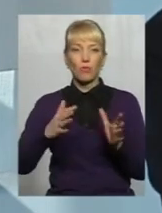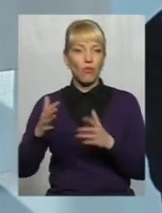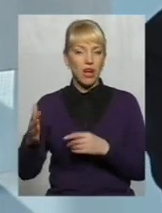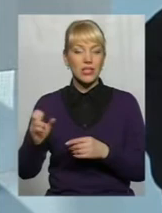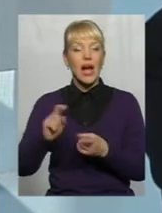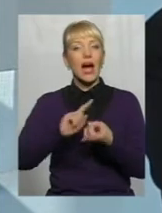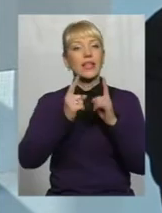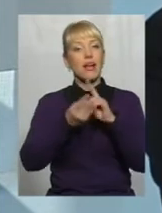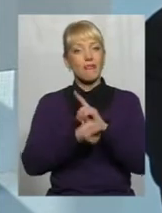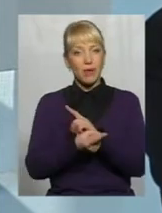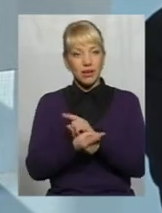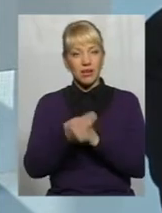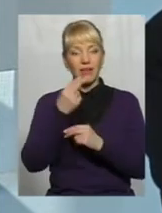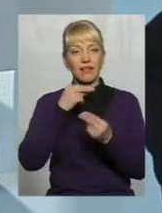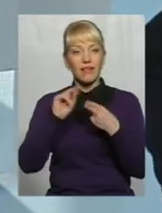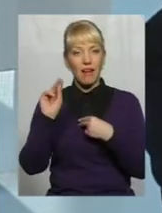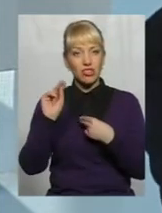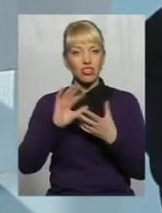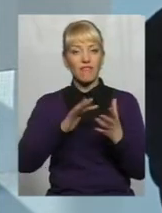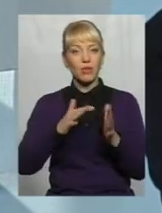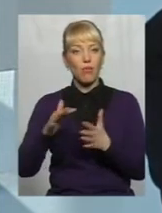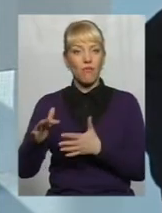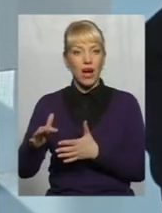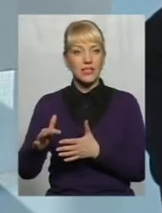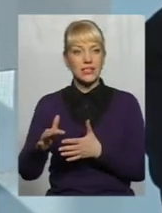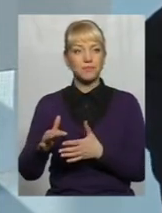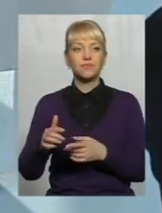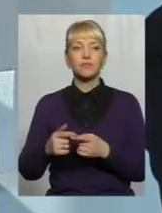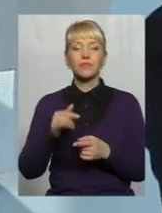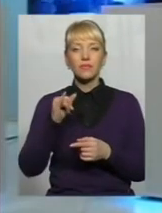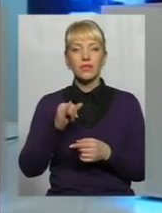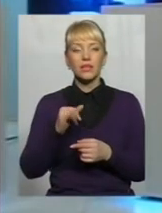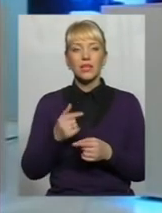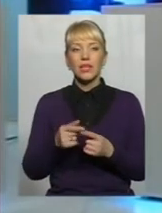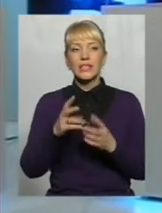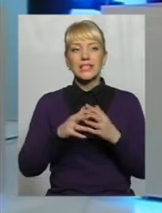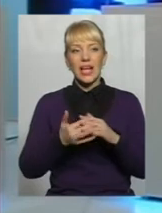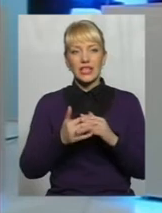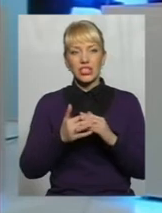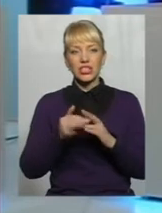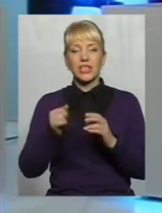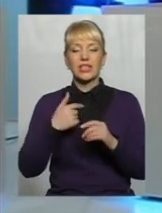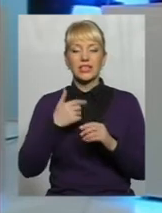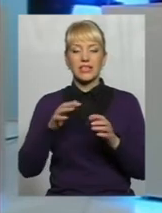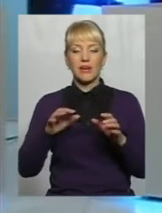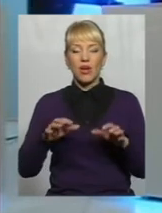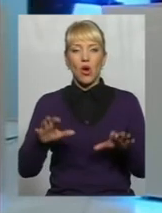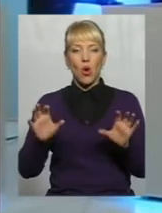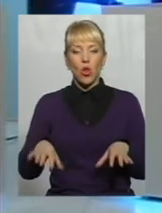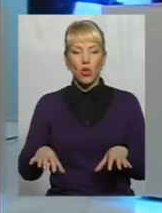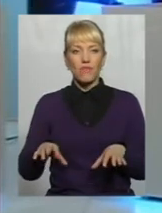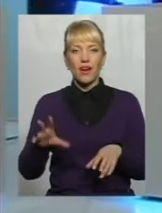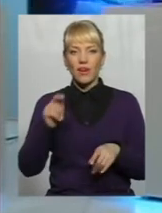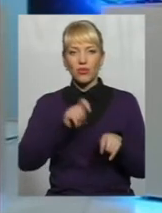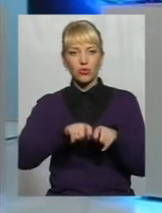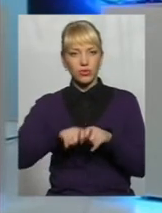навпаки краще відбувається На пульсі селищний або міський голова Тримає руку на пульсі